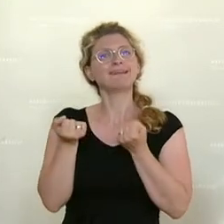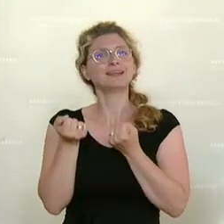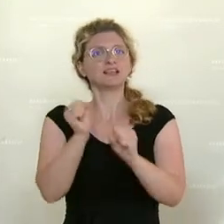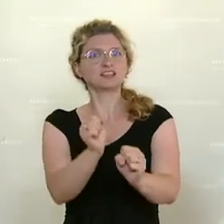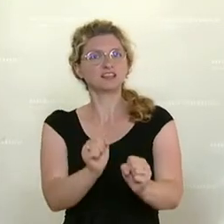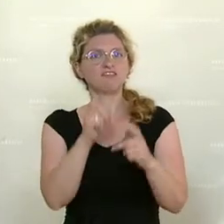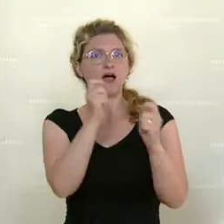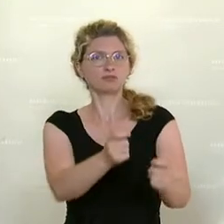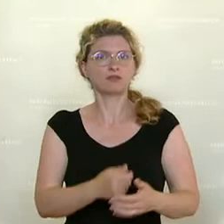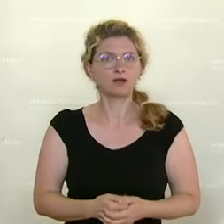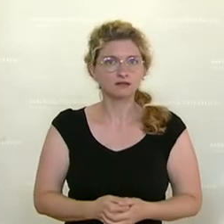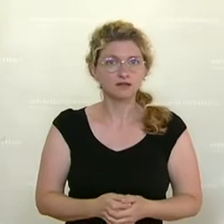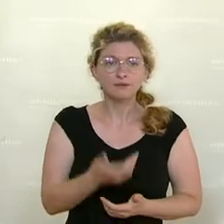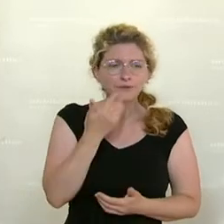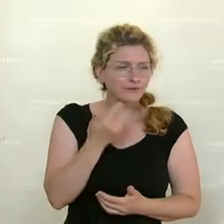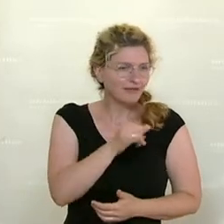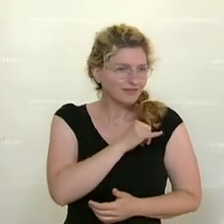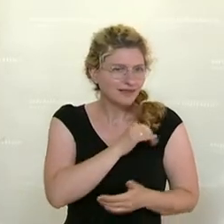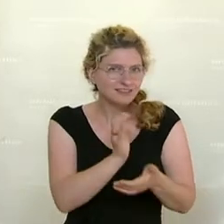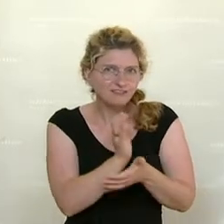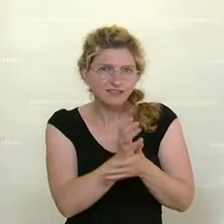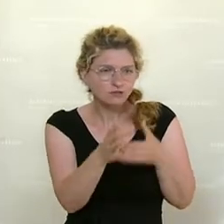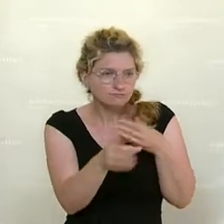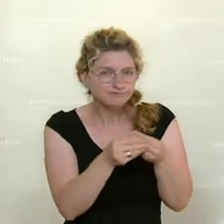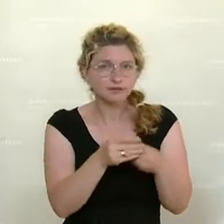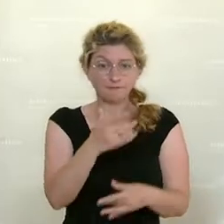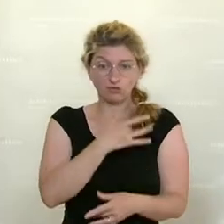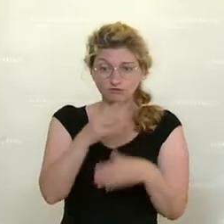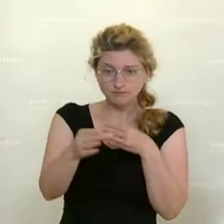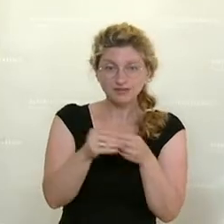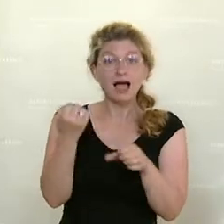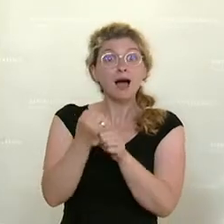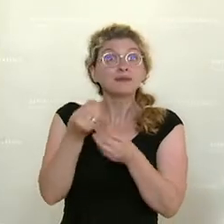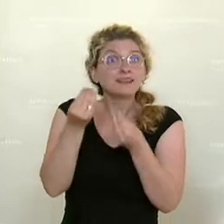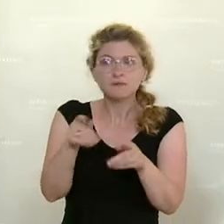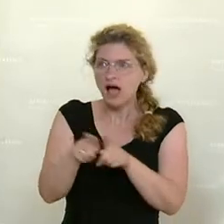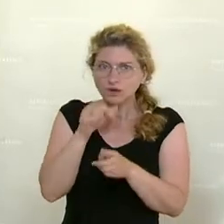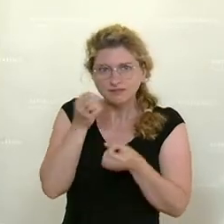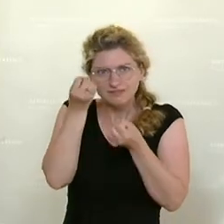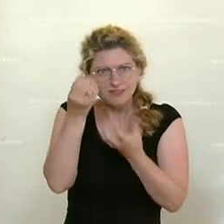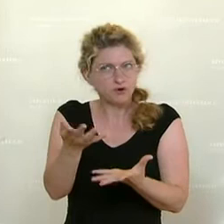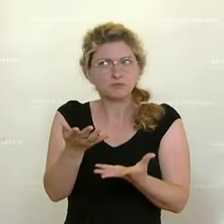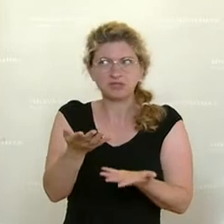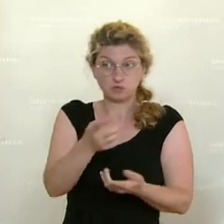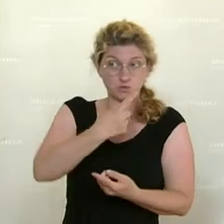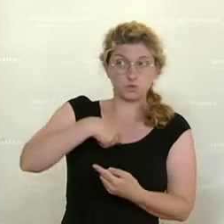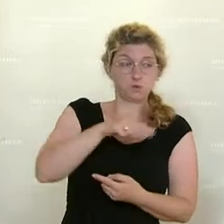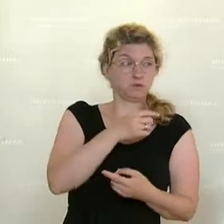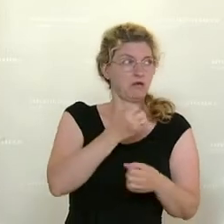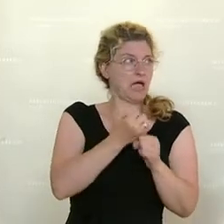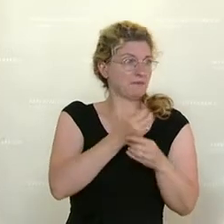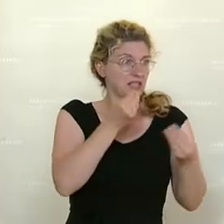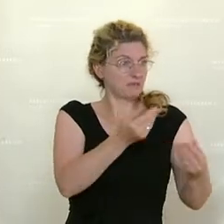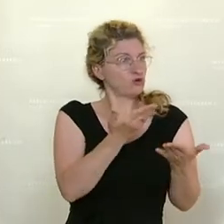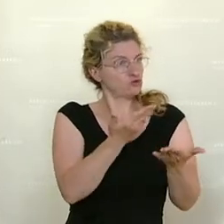Ohne Betroffene, ohne Interessensvertretung, nicht einmal die Arbeitgeber haben es dabei gehabt, weil die wurden auch nicht informiert, zumindest unsere Arbeitgeber haben es dabei gesagt,